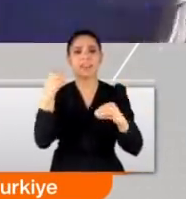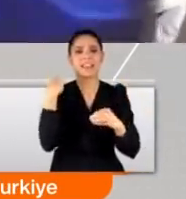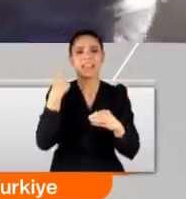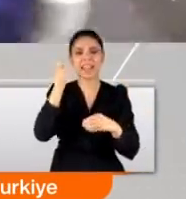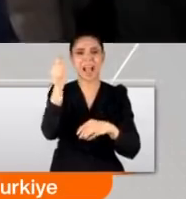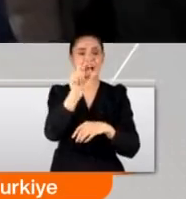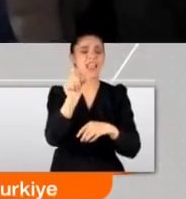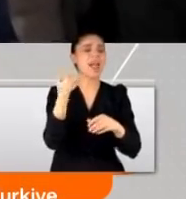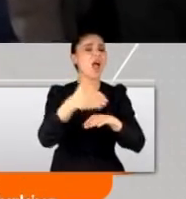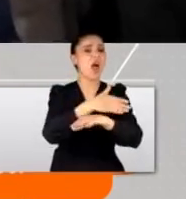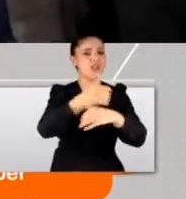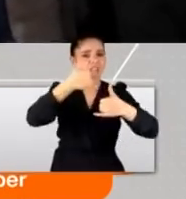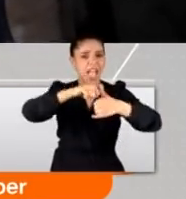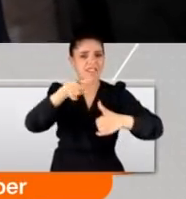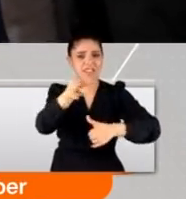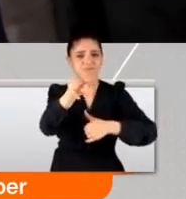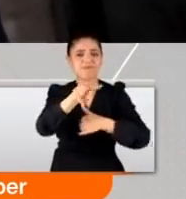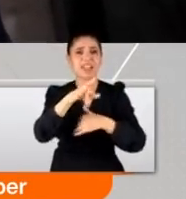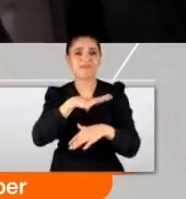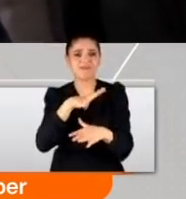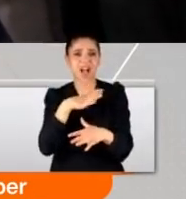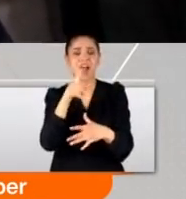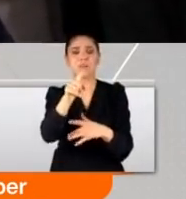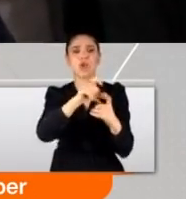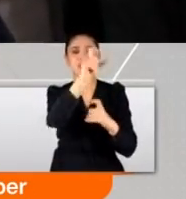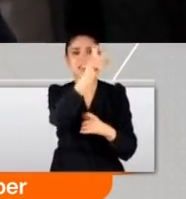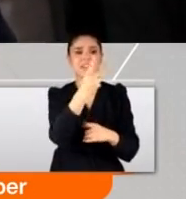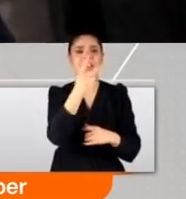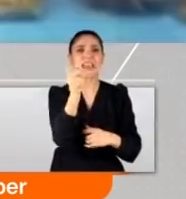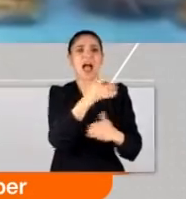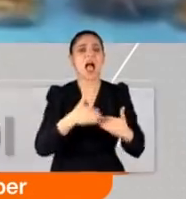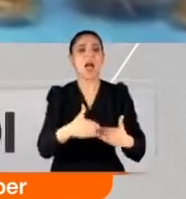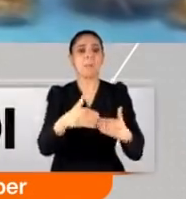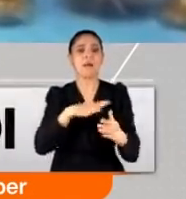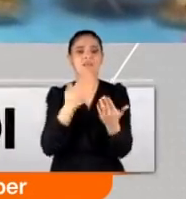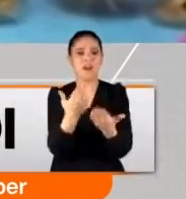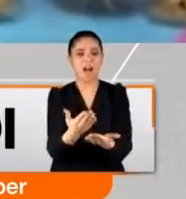evlenen ateş çifti de onların arasındaydı. Sevgi Ateş iki aylık hamileydi.